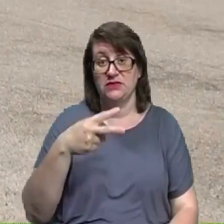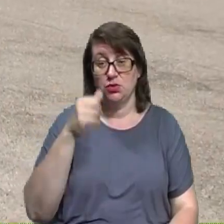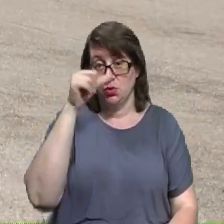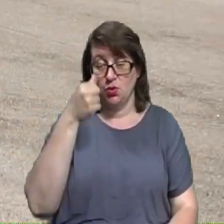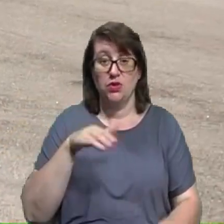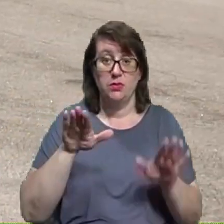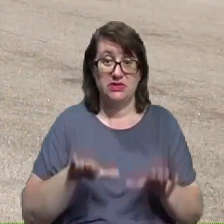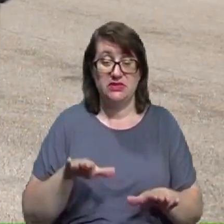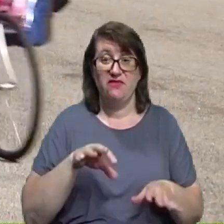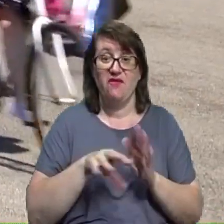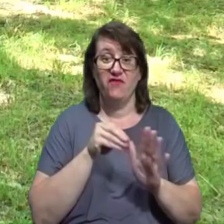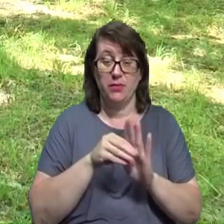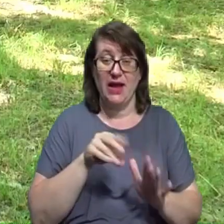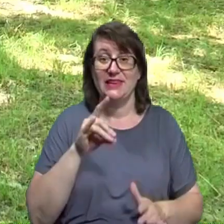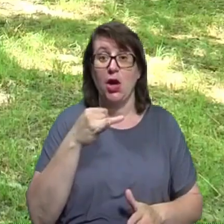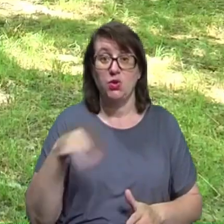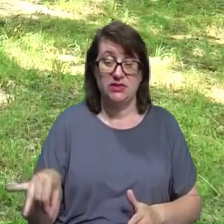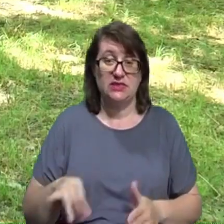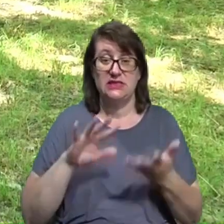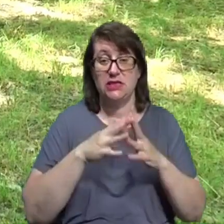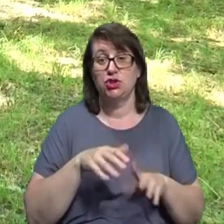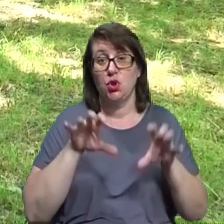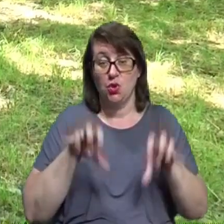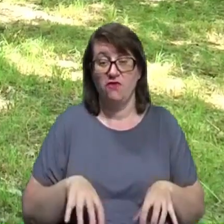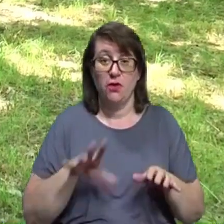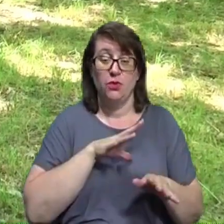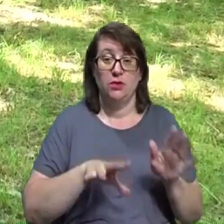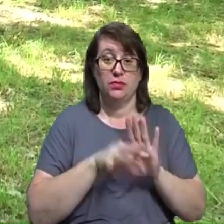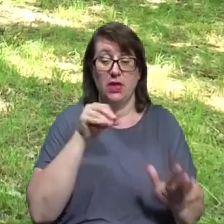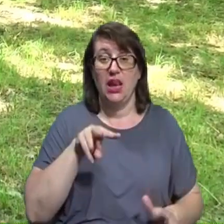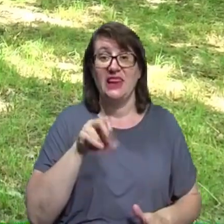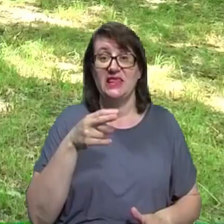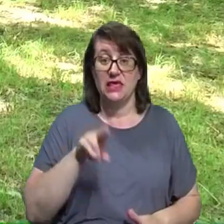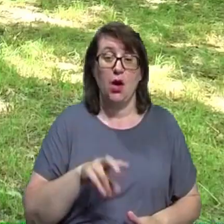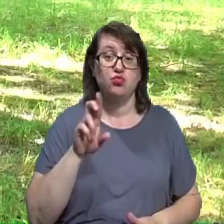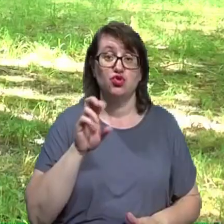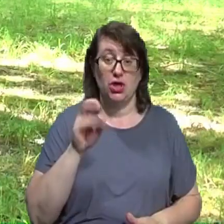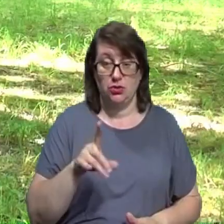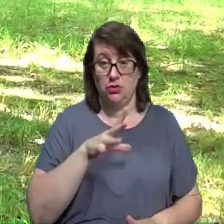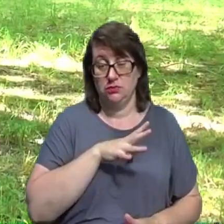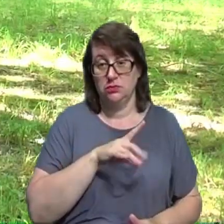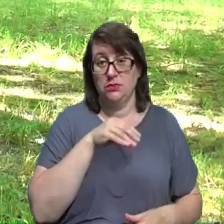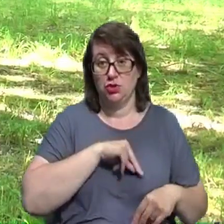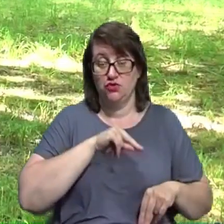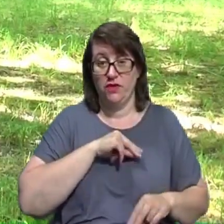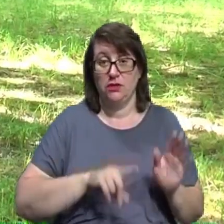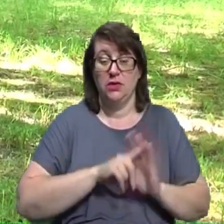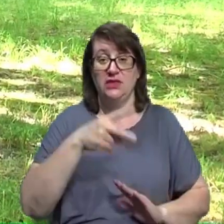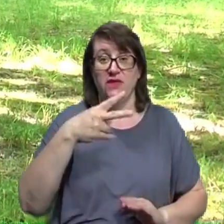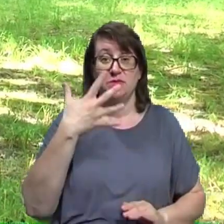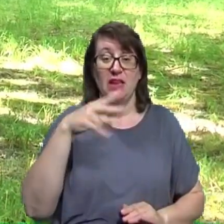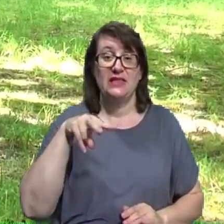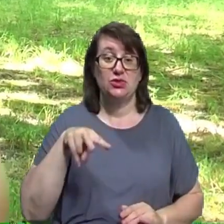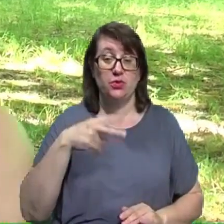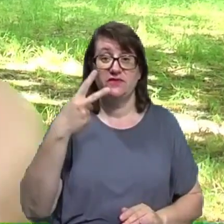виборах народицьким селищним головою була обрана Лідія Бученко. Вона працювала селищним головою з 25 листопада 2020